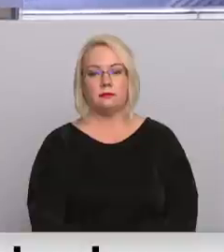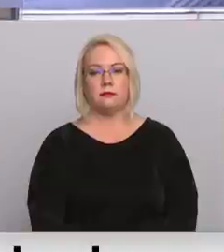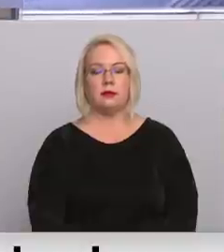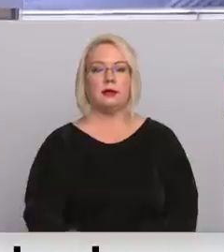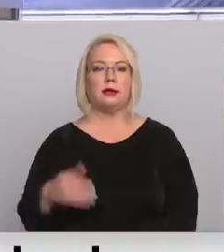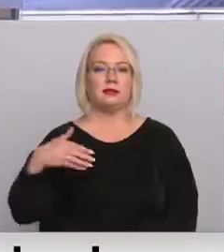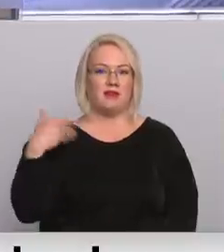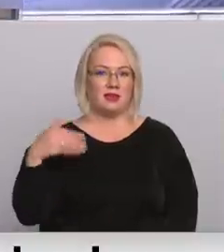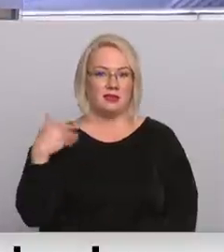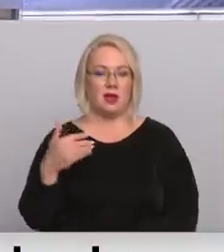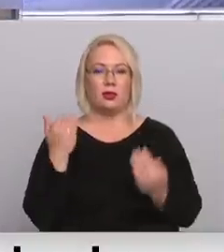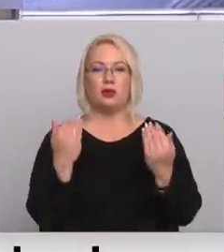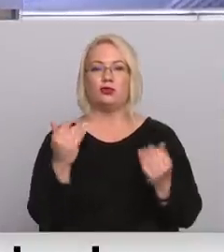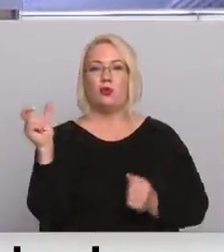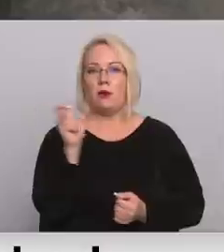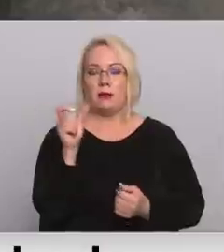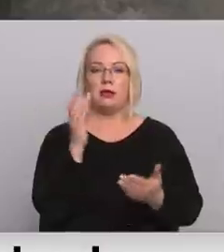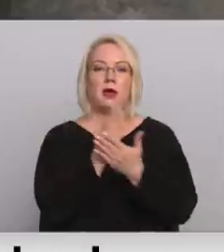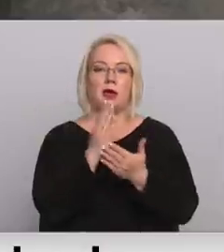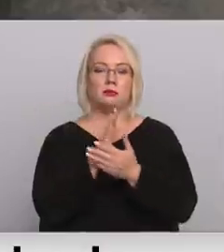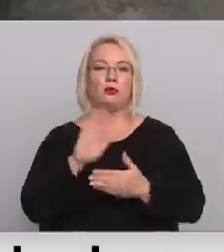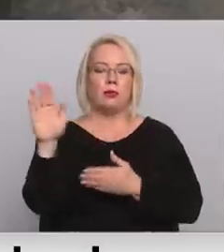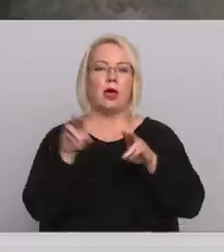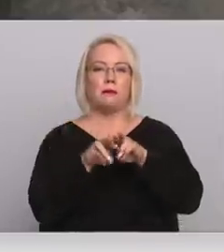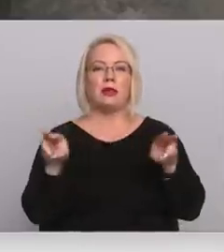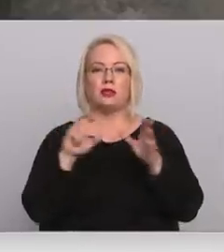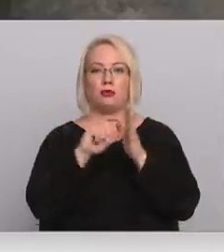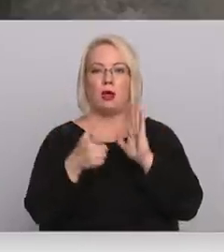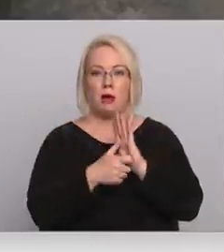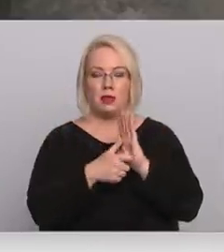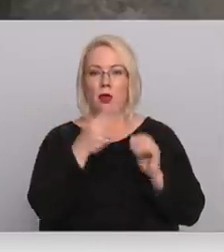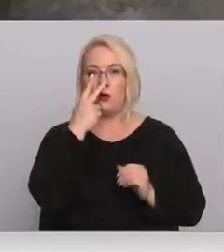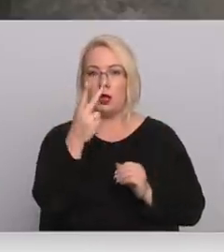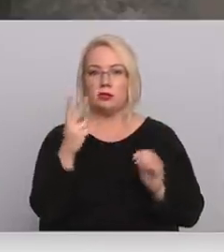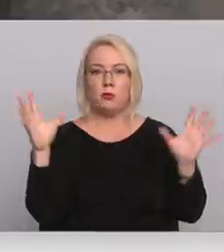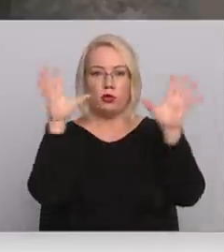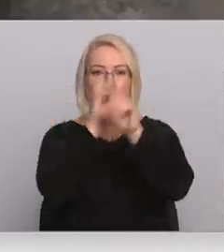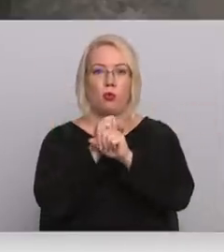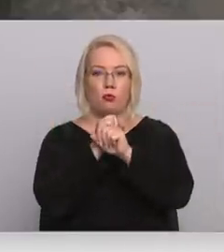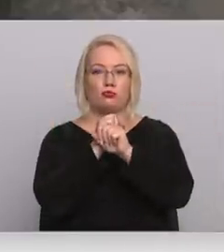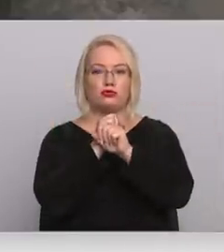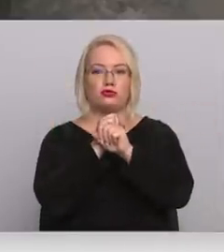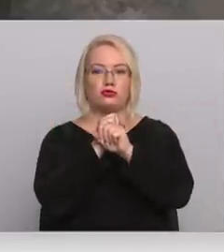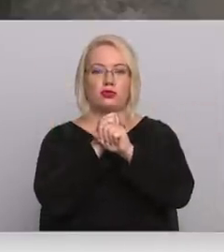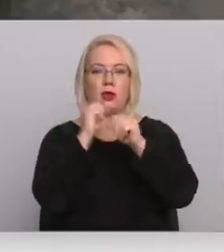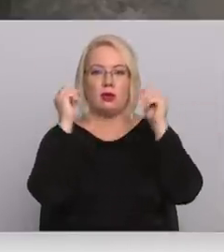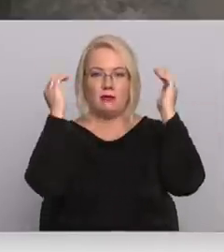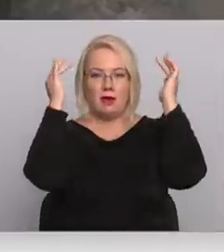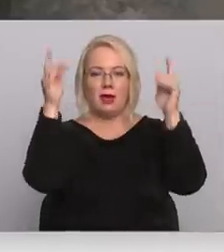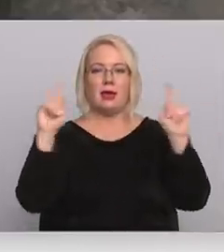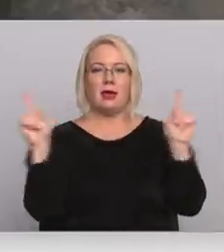Sveicināti šobrīd. Šobrīd esmu pie ministru kabinēta un, kā redzams, tumši mākoņi ir virs Rīgas